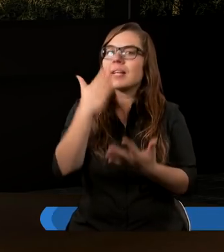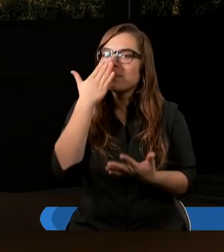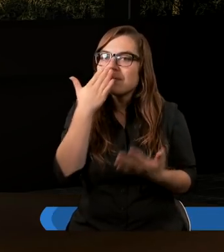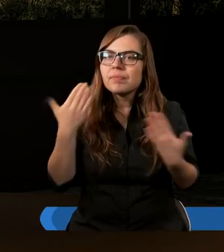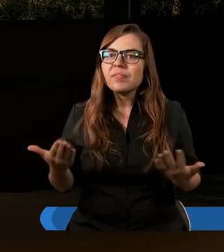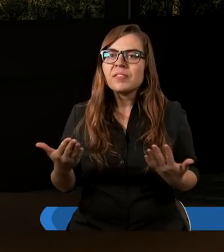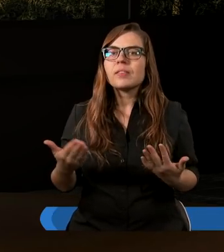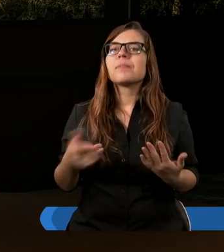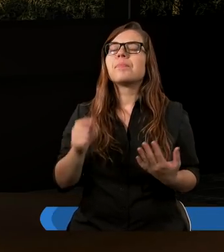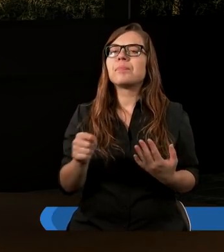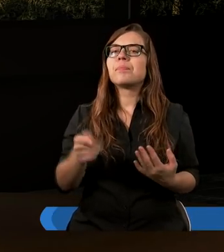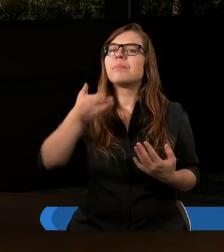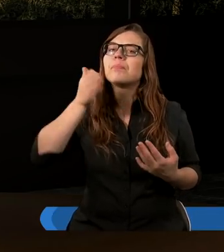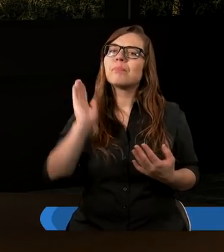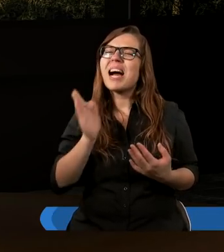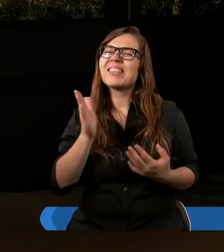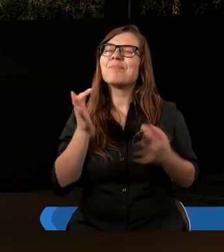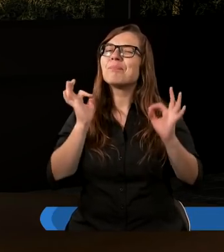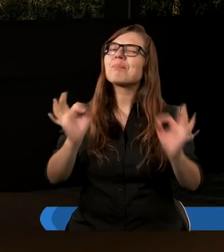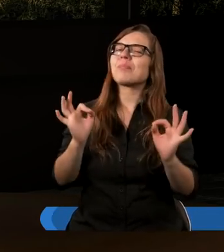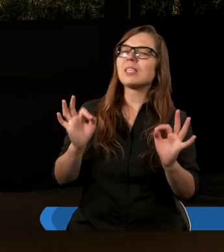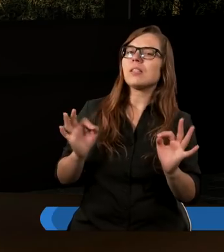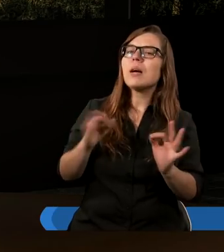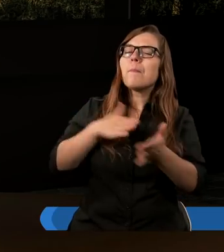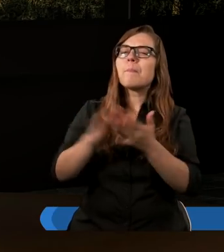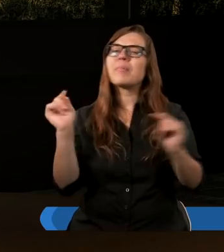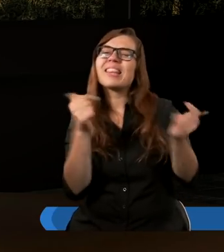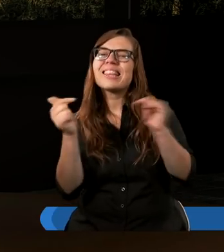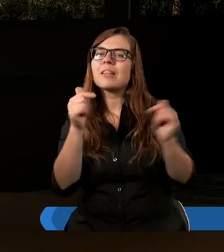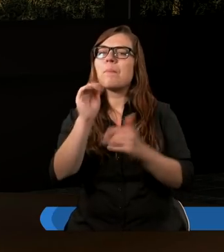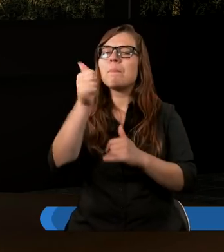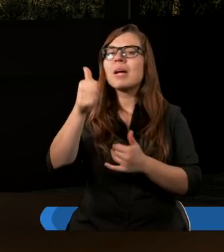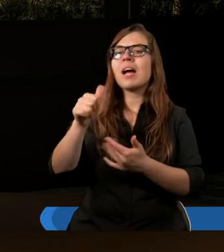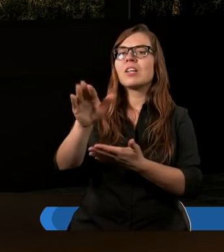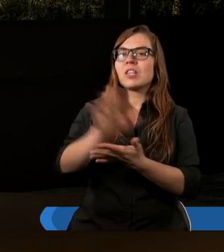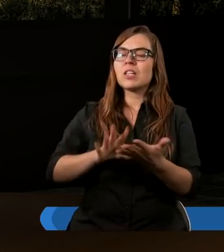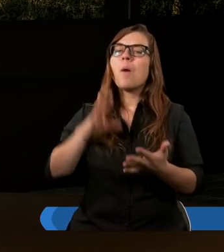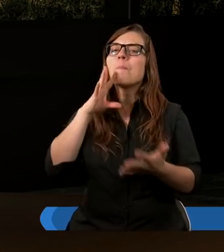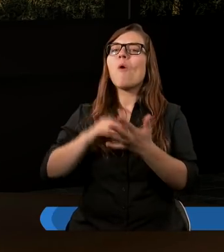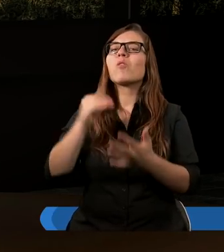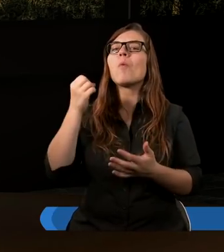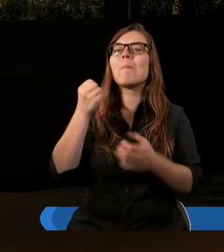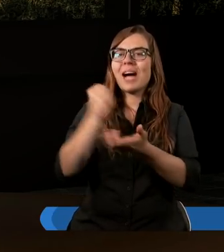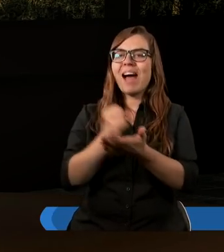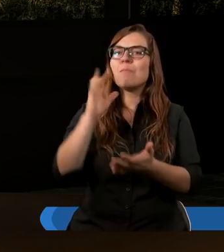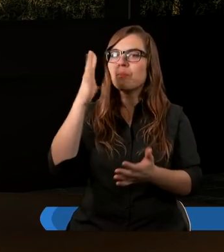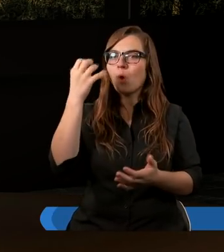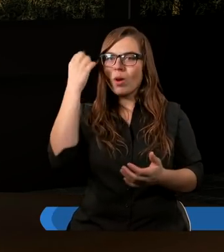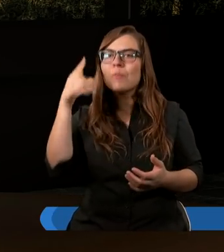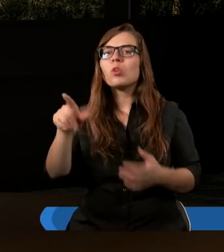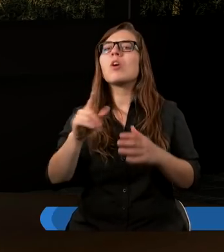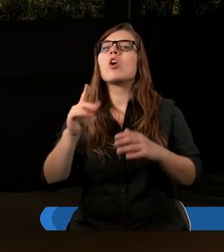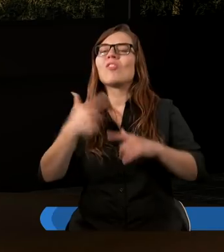będzie dobrym początkiem naszej dyskusji, będzie tekst z powtórzonego prawa, 28